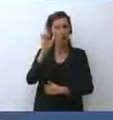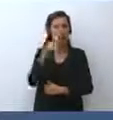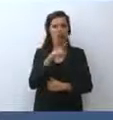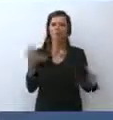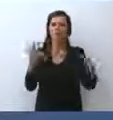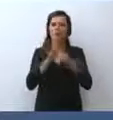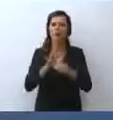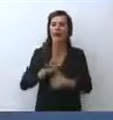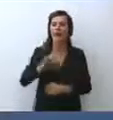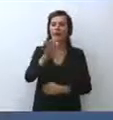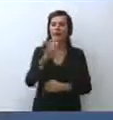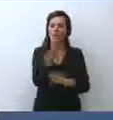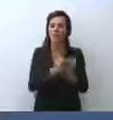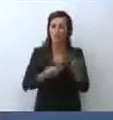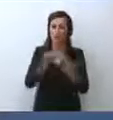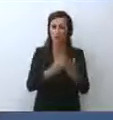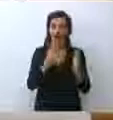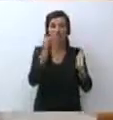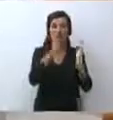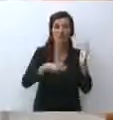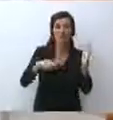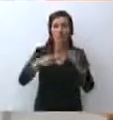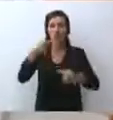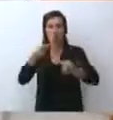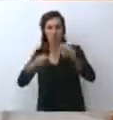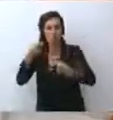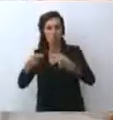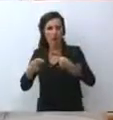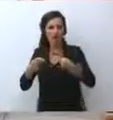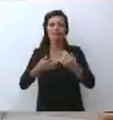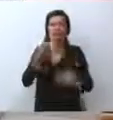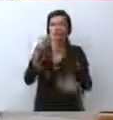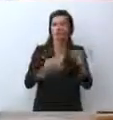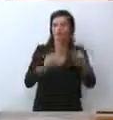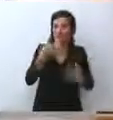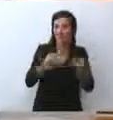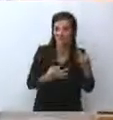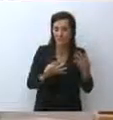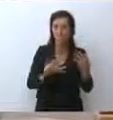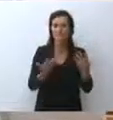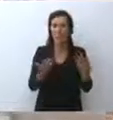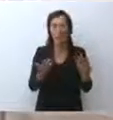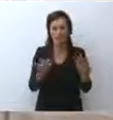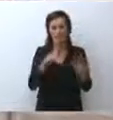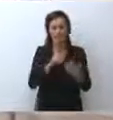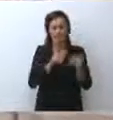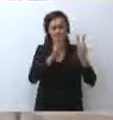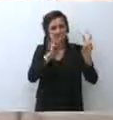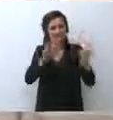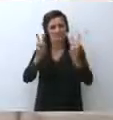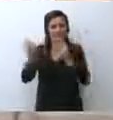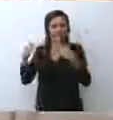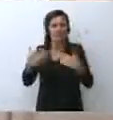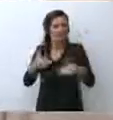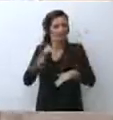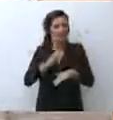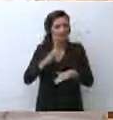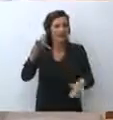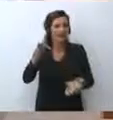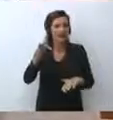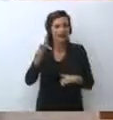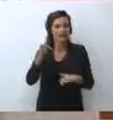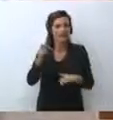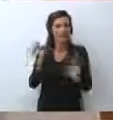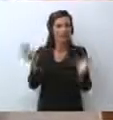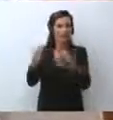plan, fisco, concorrenza, la giustizia, che abbiamo visto essere temi anche molto delicati per la maggioranza. Volevo sapere